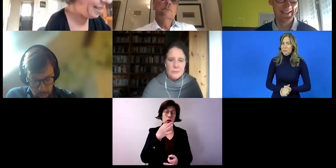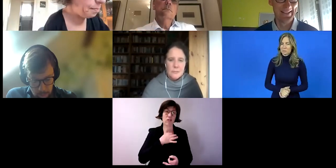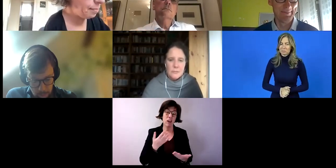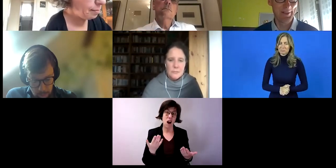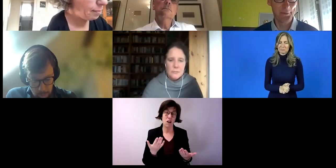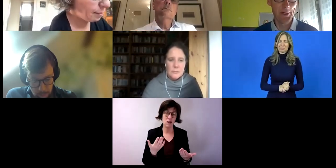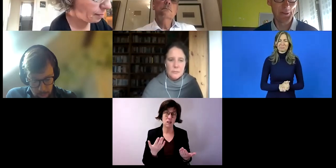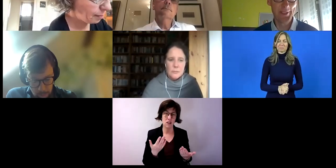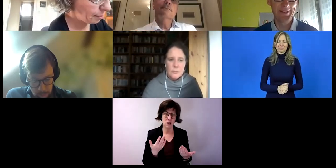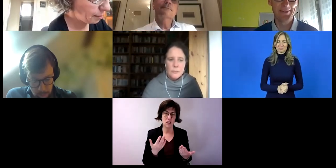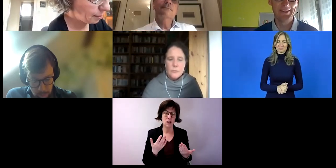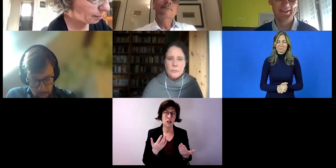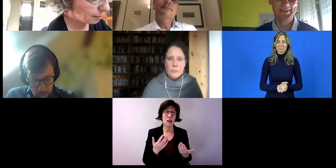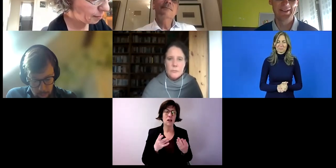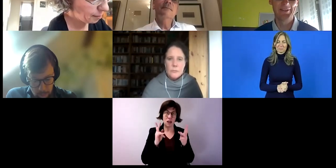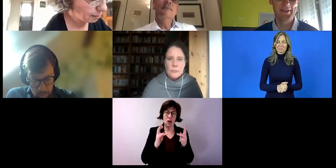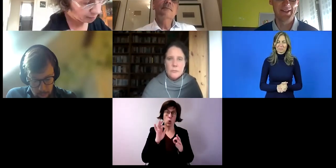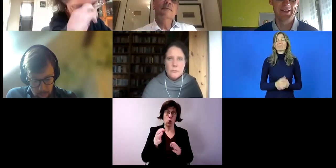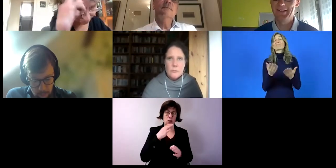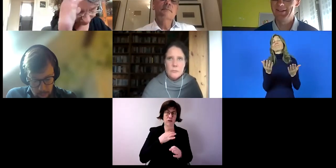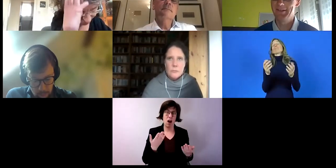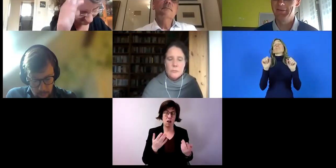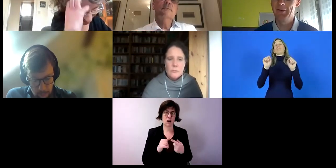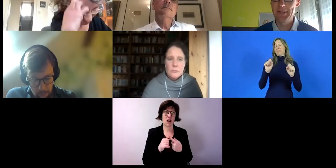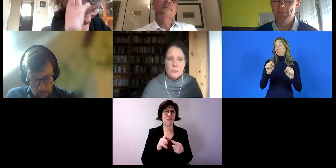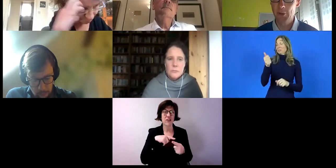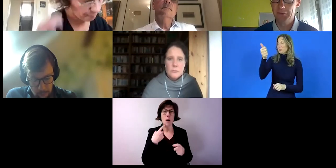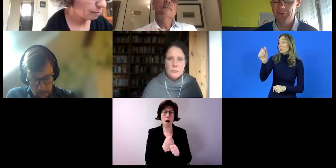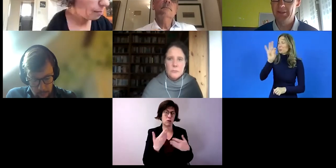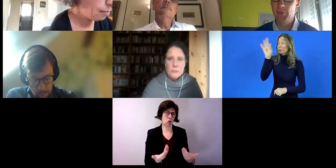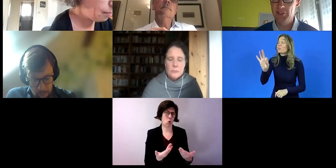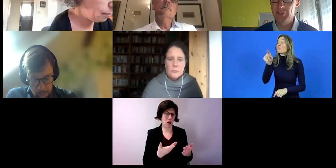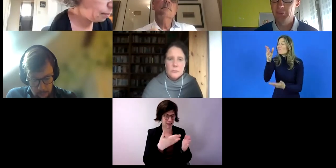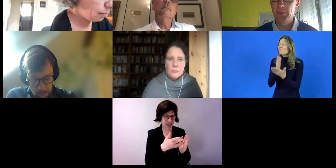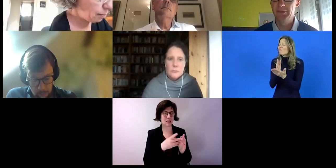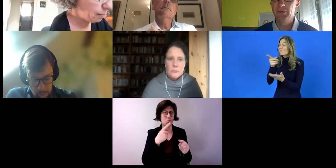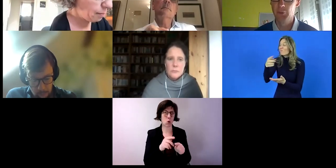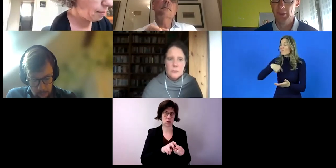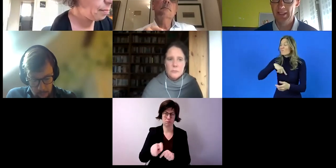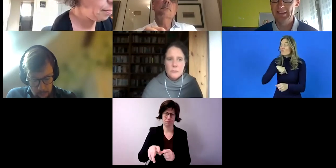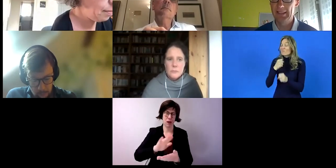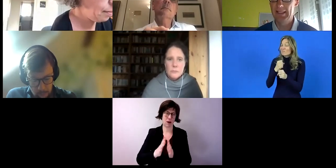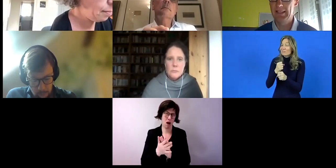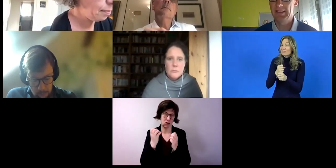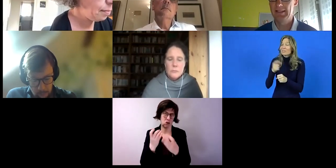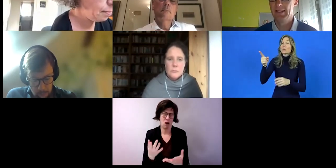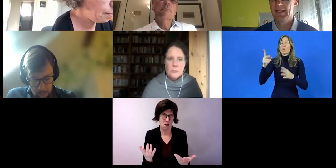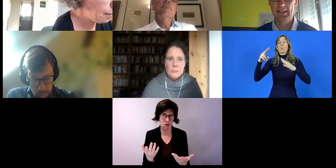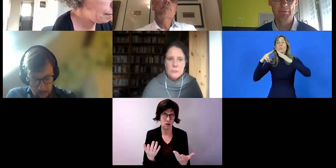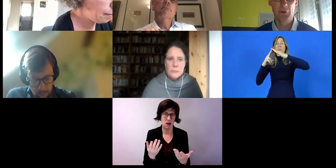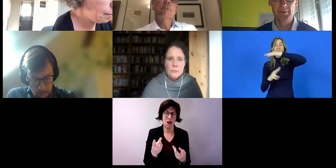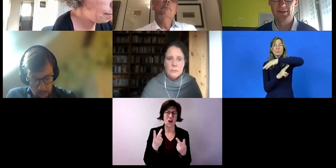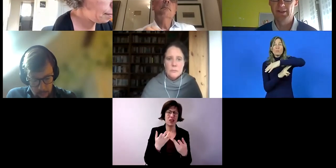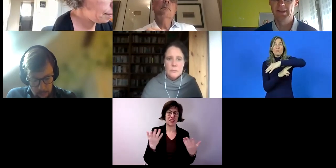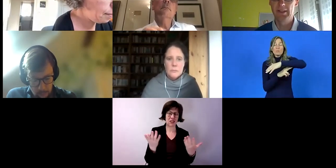Das ist eine gute Frage. Das machen wir auch. Es ist natürlich sehr wichtig,